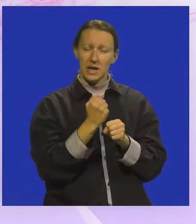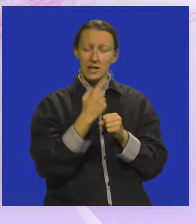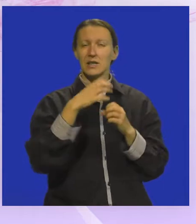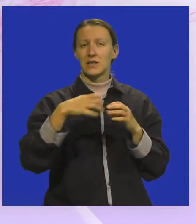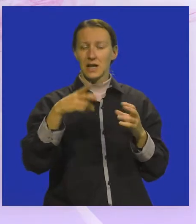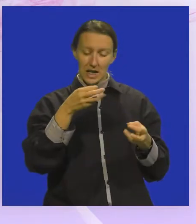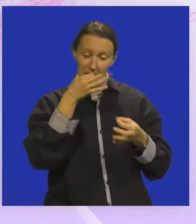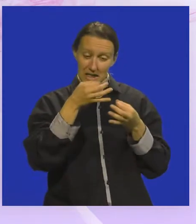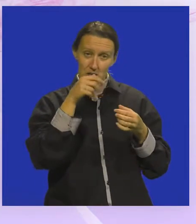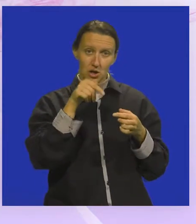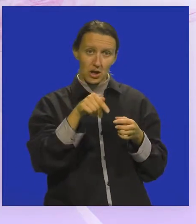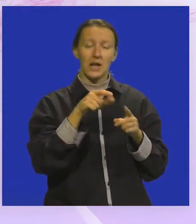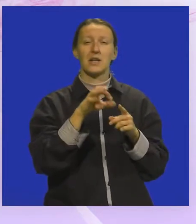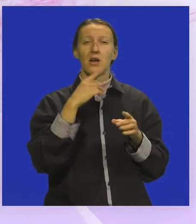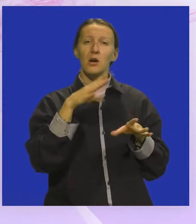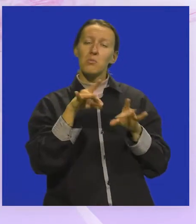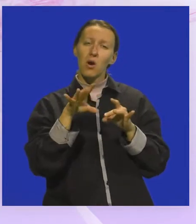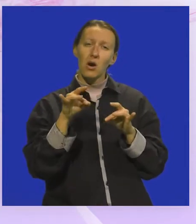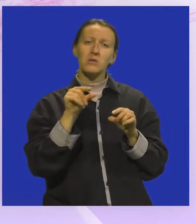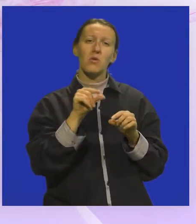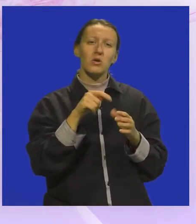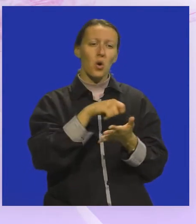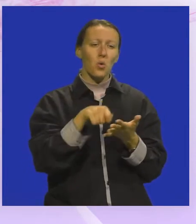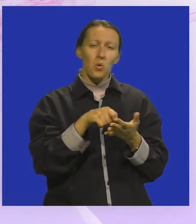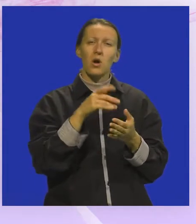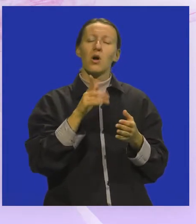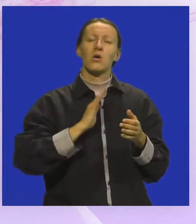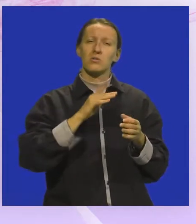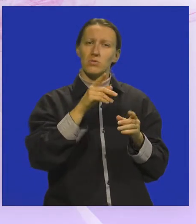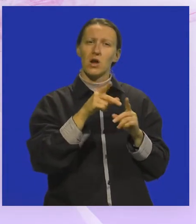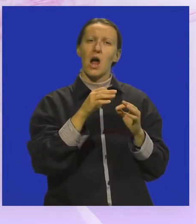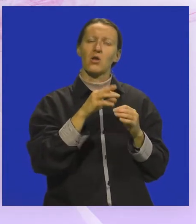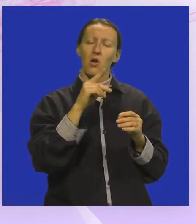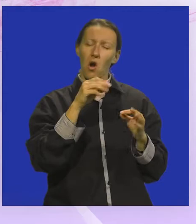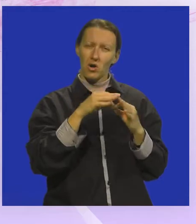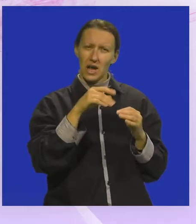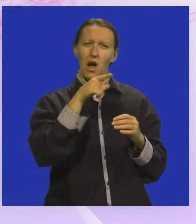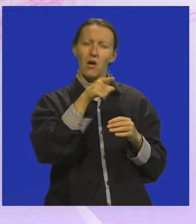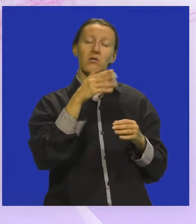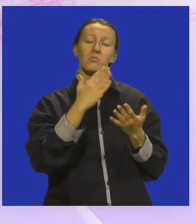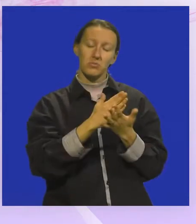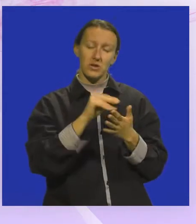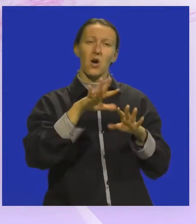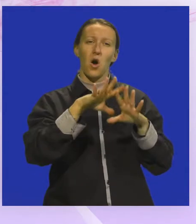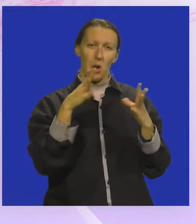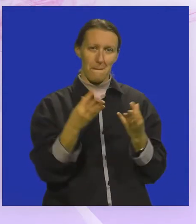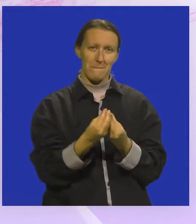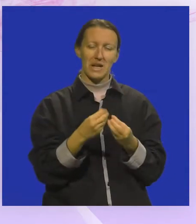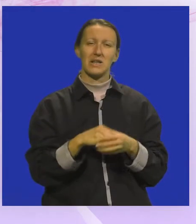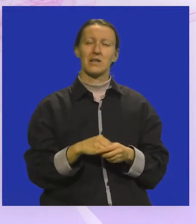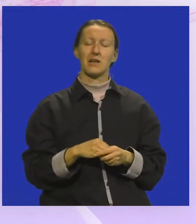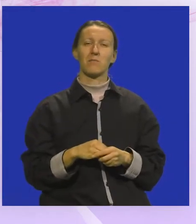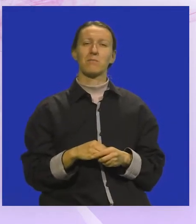dalje na istraživanju tog dijeli, pronalazimo po malu kuharicu gospođa Antonije Kozlović, tako da ovaj ta priča bude kompletna.